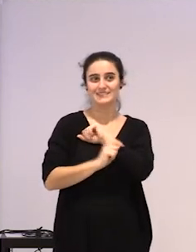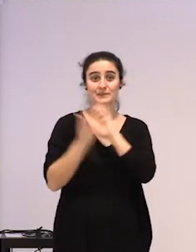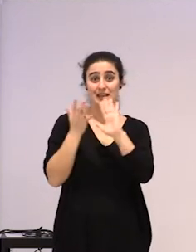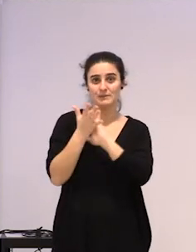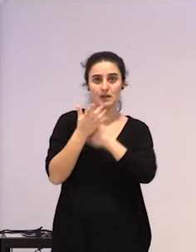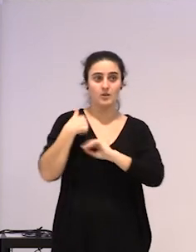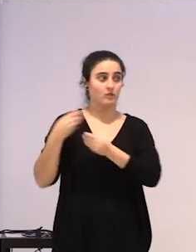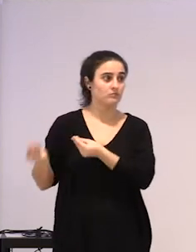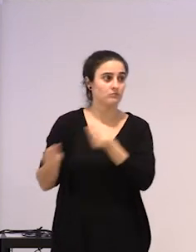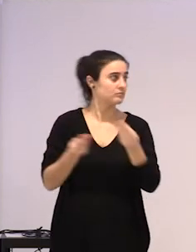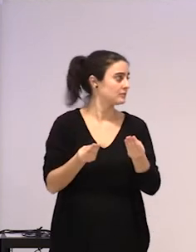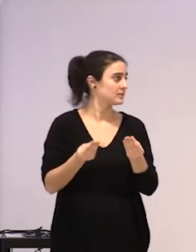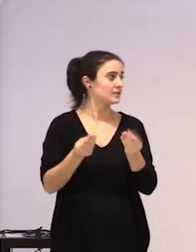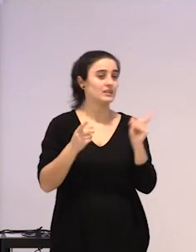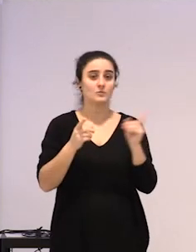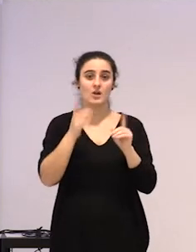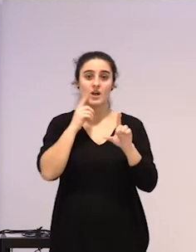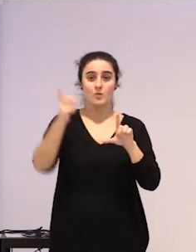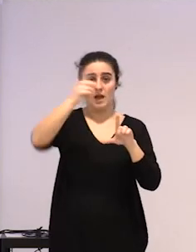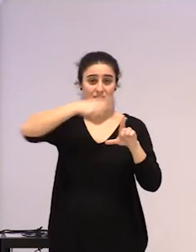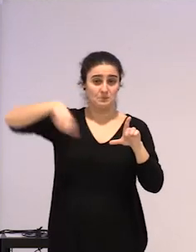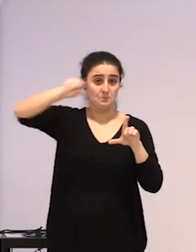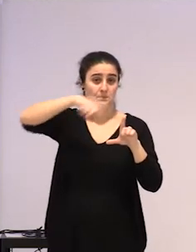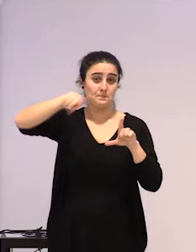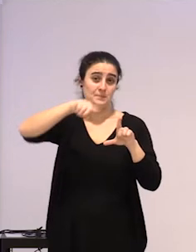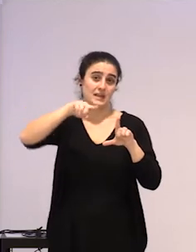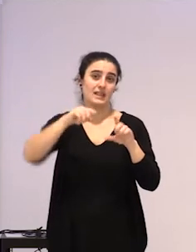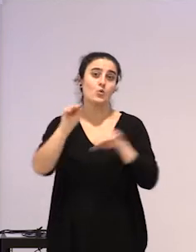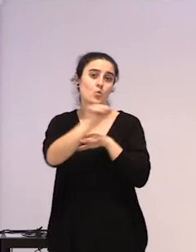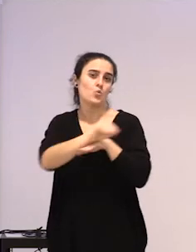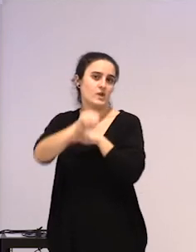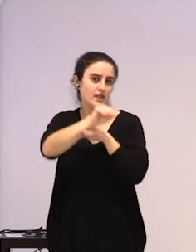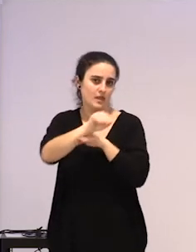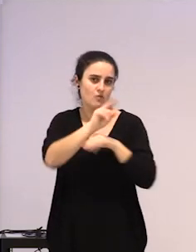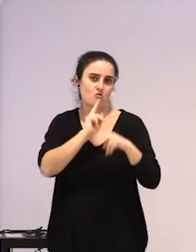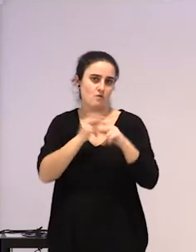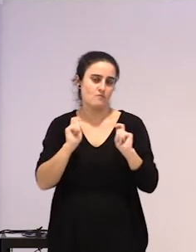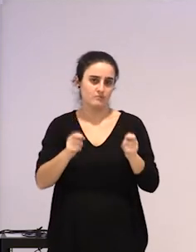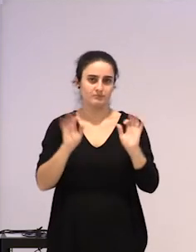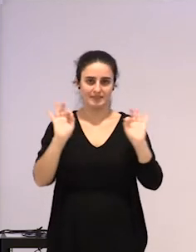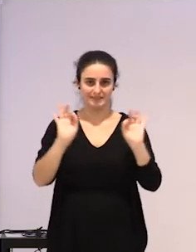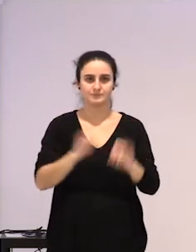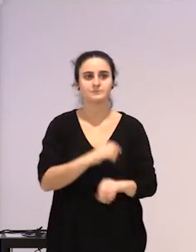dizuetona zaintzaren espirala deitzen dena, ez? bueno,